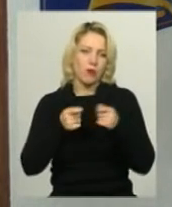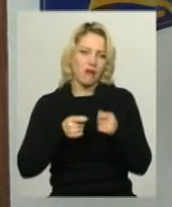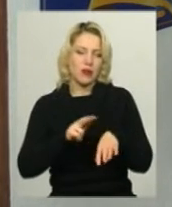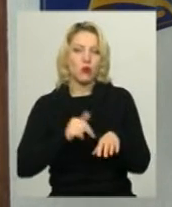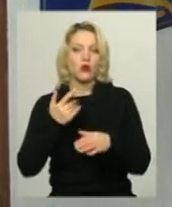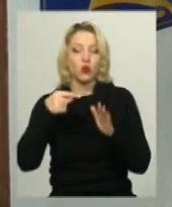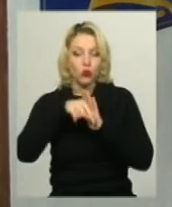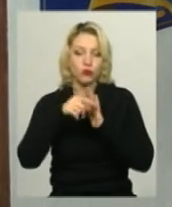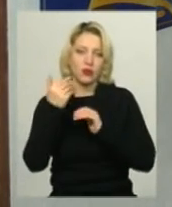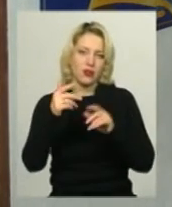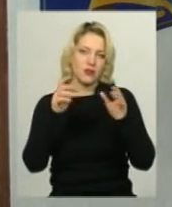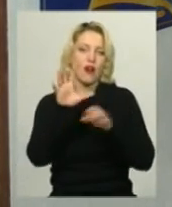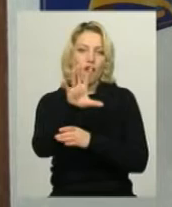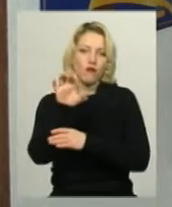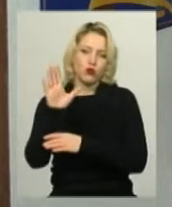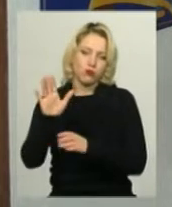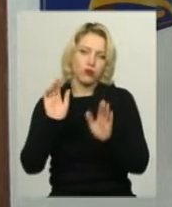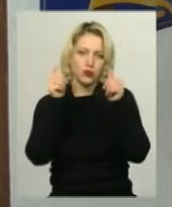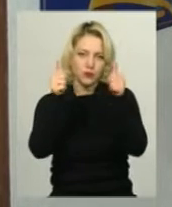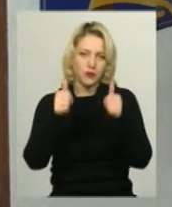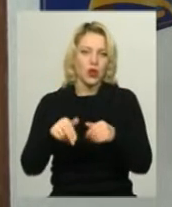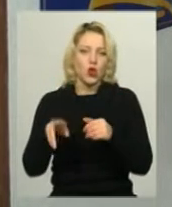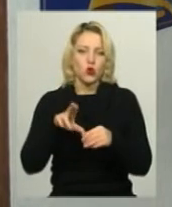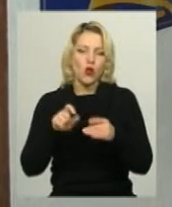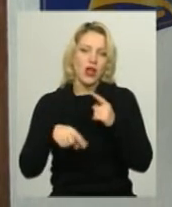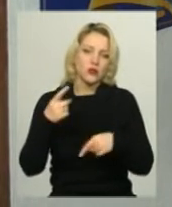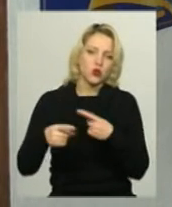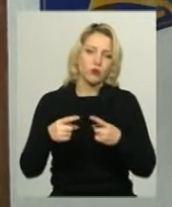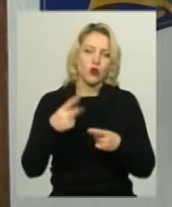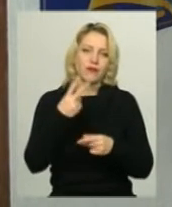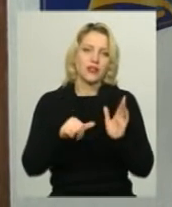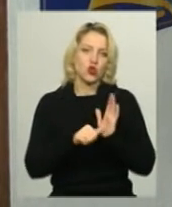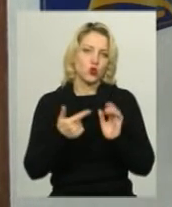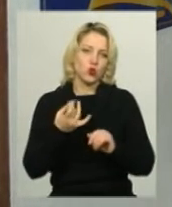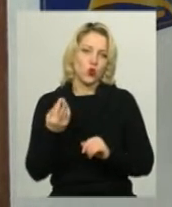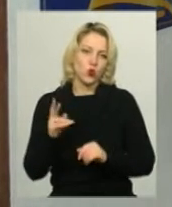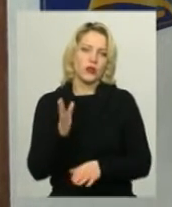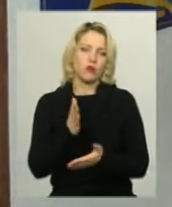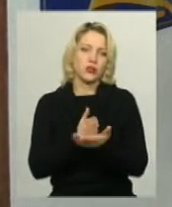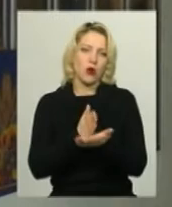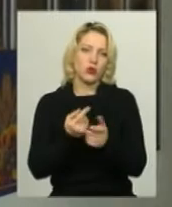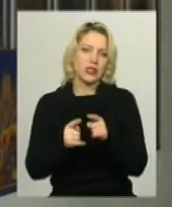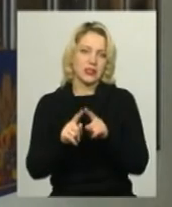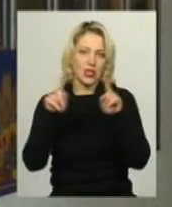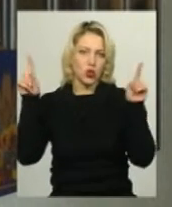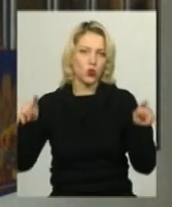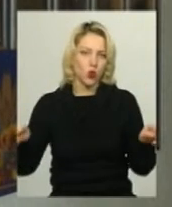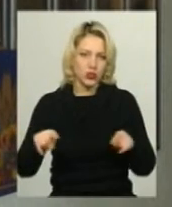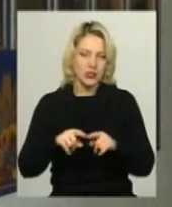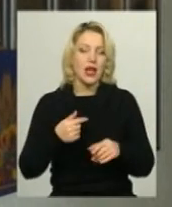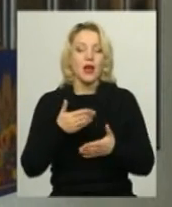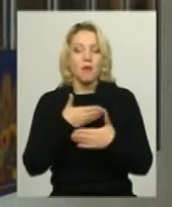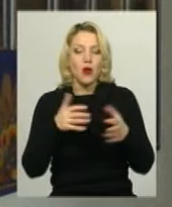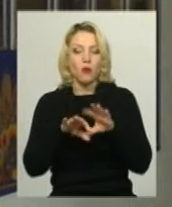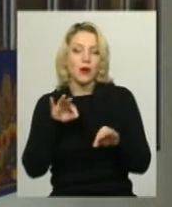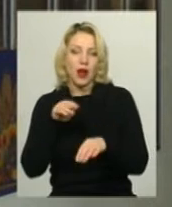фотографії поміщені та будуть цілий рік до наступного 26 грудня знаходитись на цій дошці. Ми обирали саме